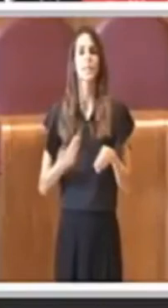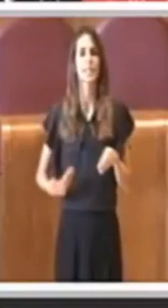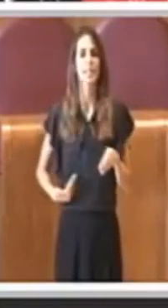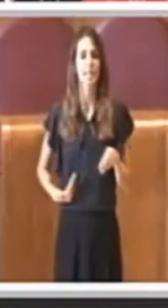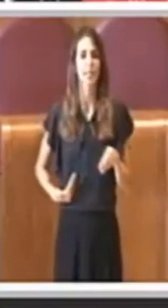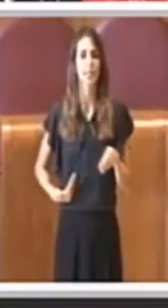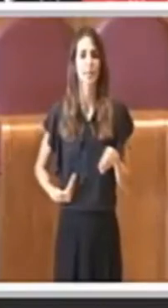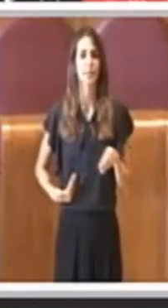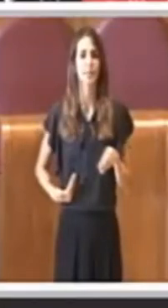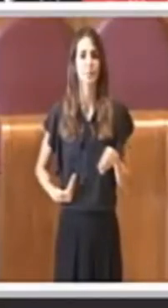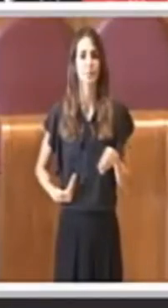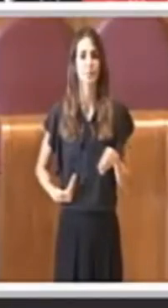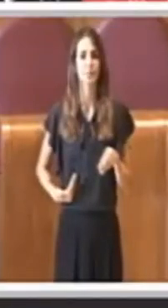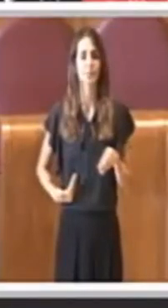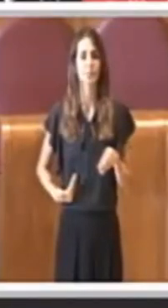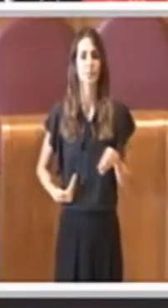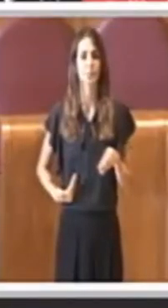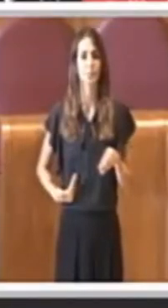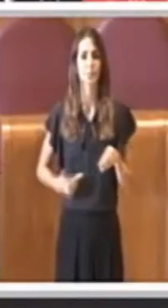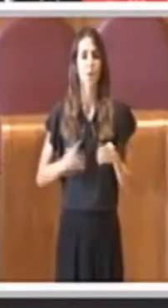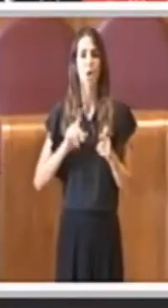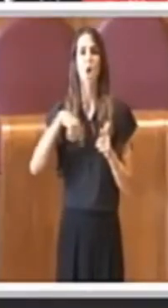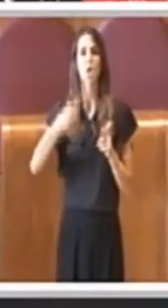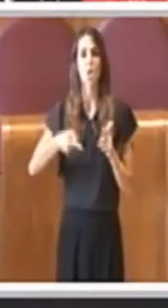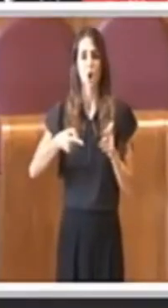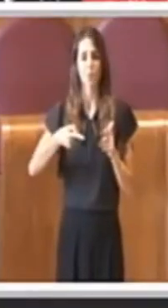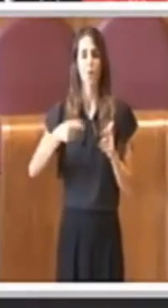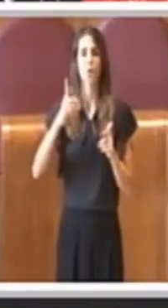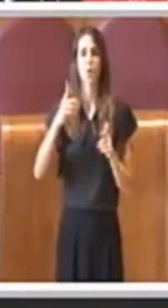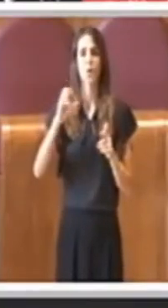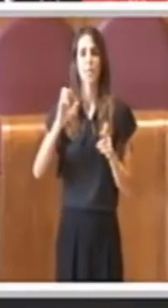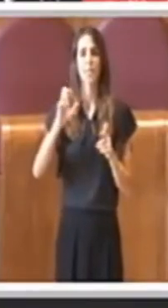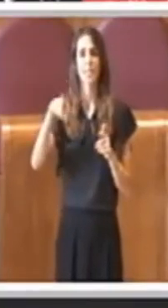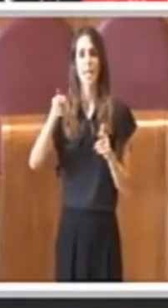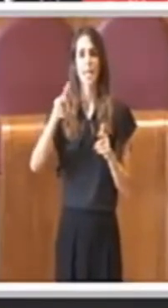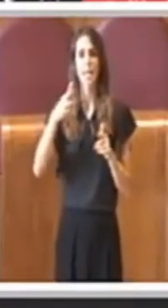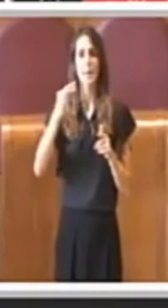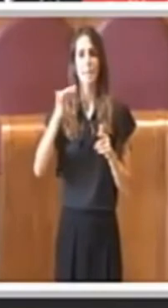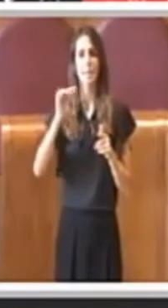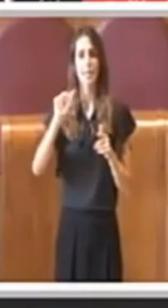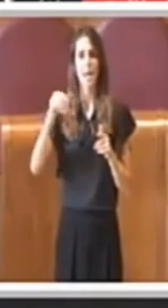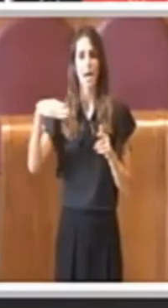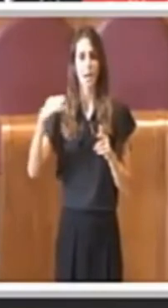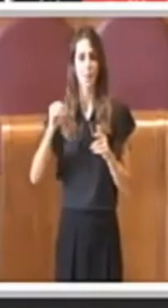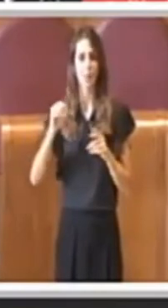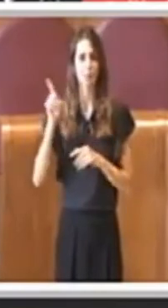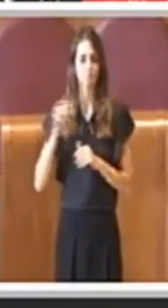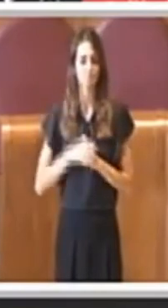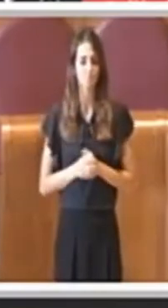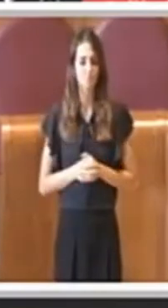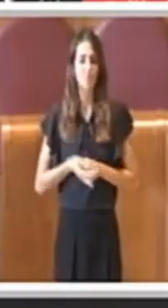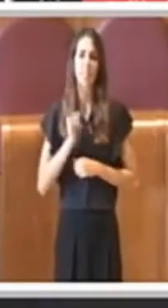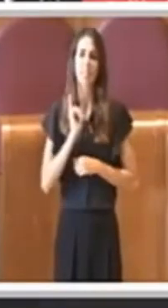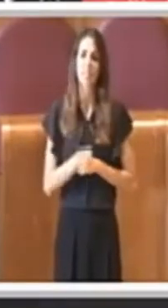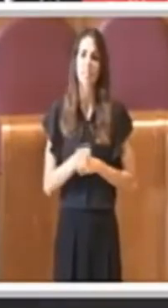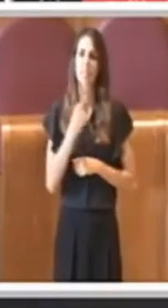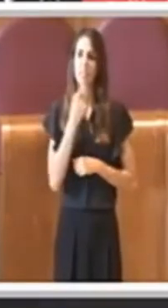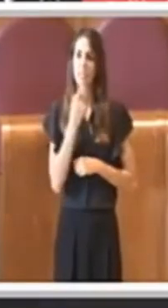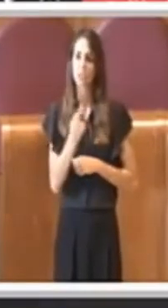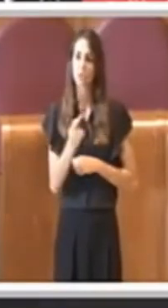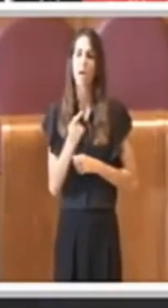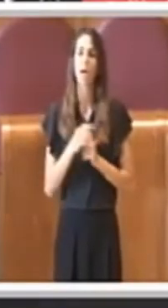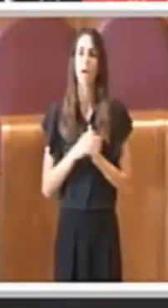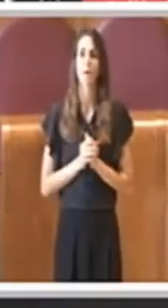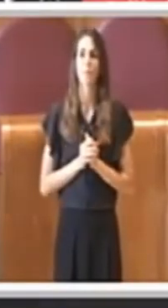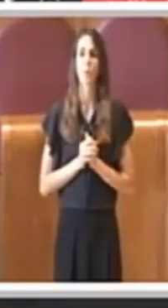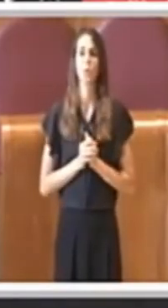Mi sono segnalato il banché, Presidente. Sì, dopo la rinumerazione, che crea